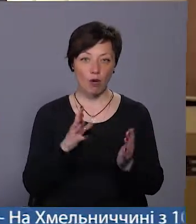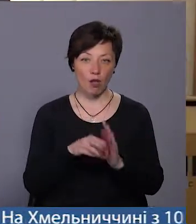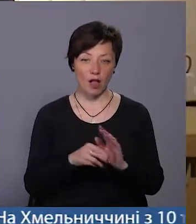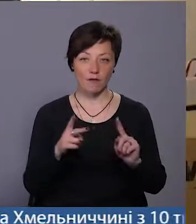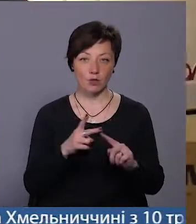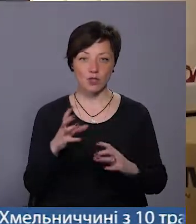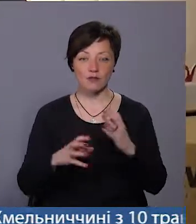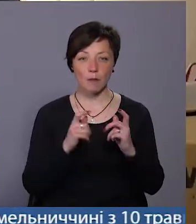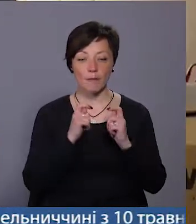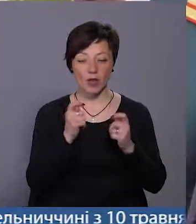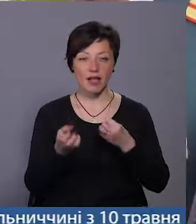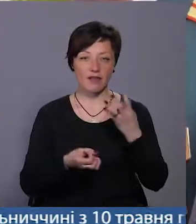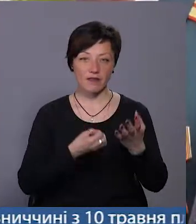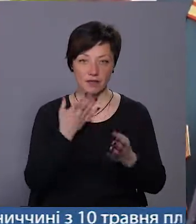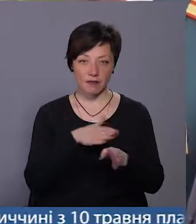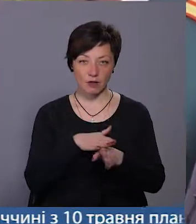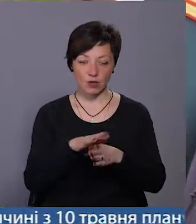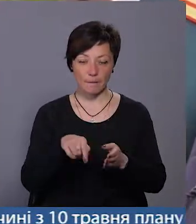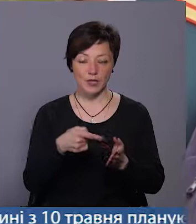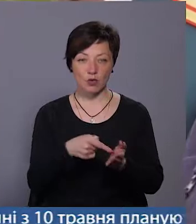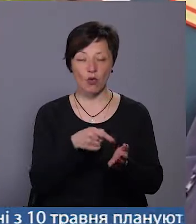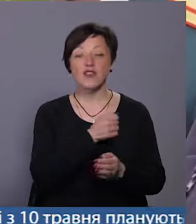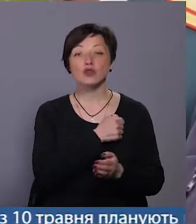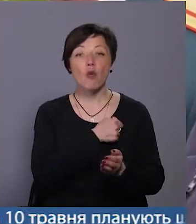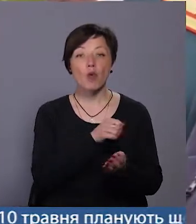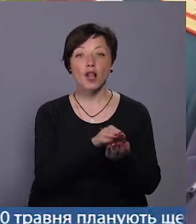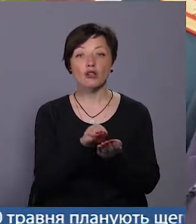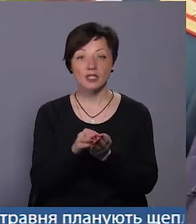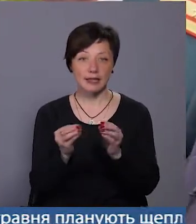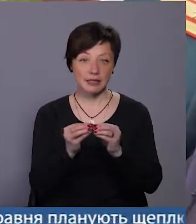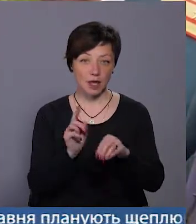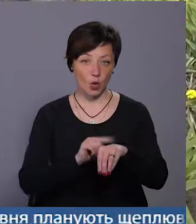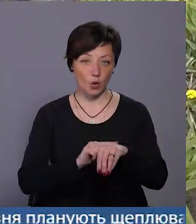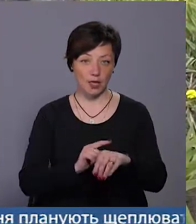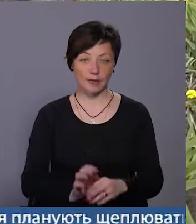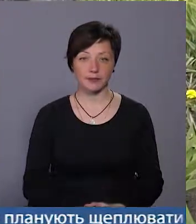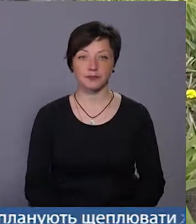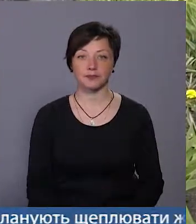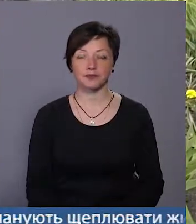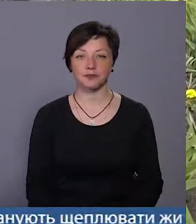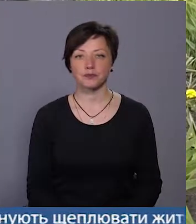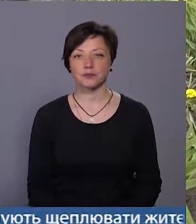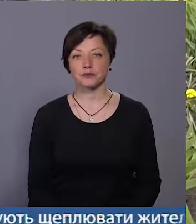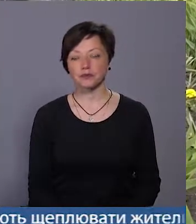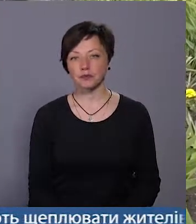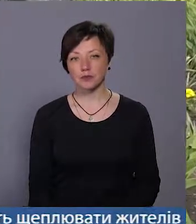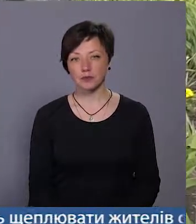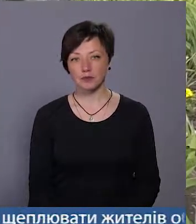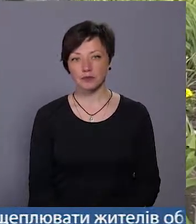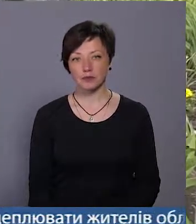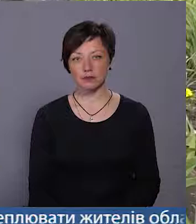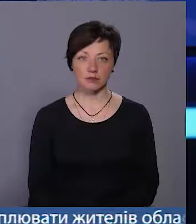Другий світовій. Покладання квітів відбудеться на військовому кладовищі о 10-й годині. Вікторія Паламар, Валерій Телеховський – Новини міста.